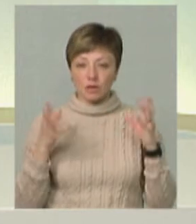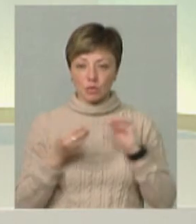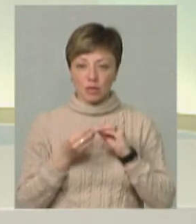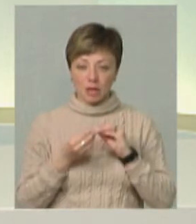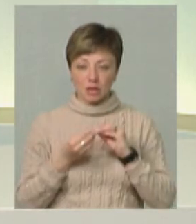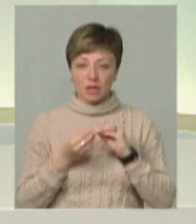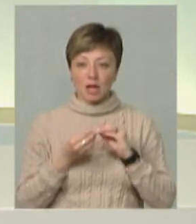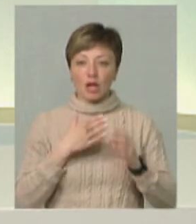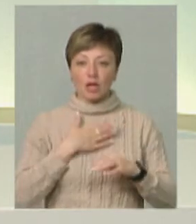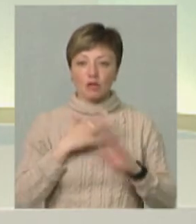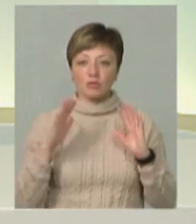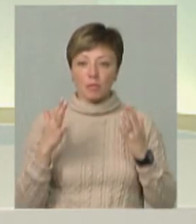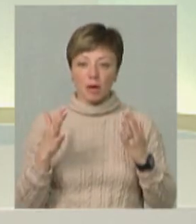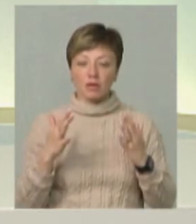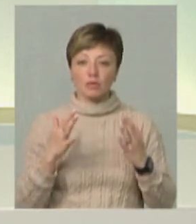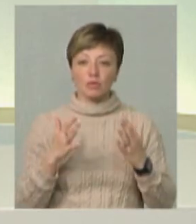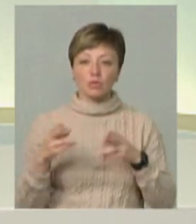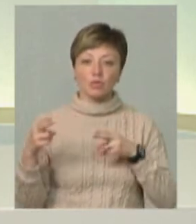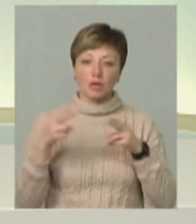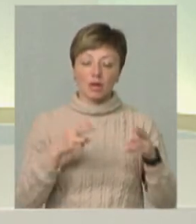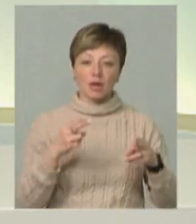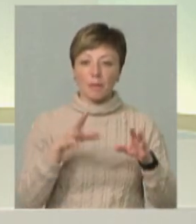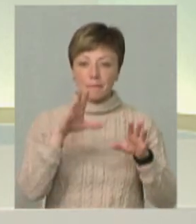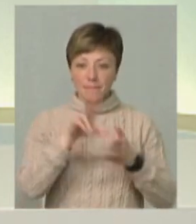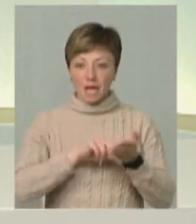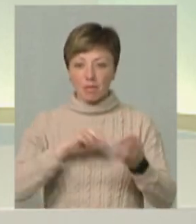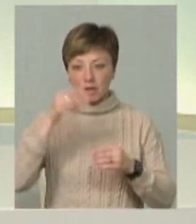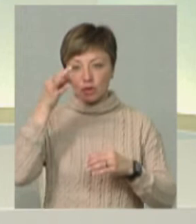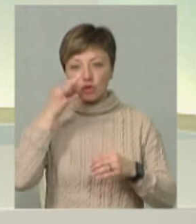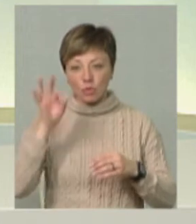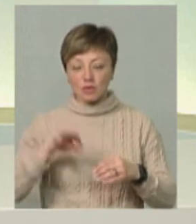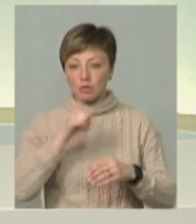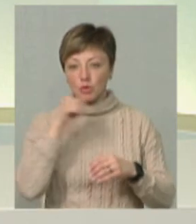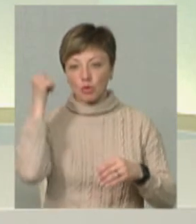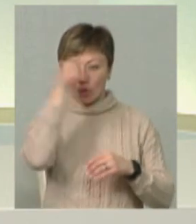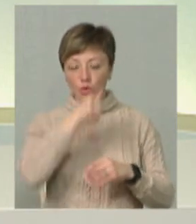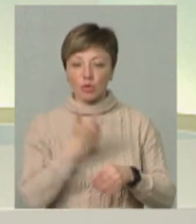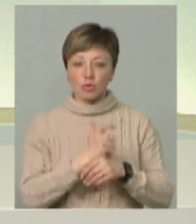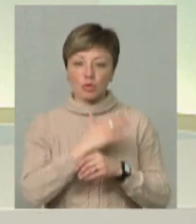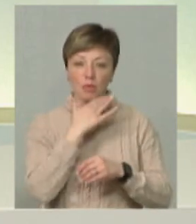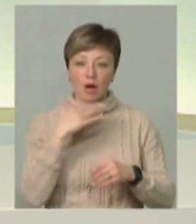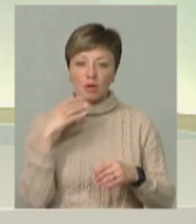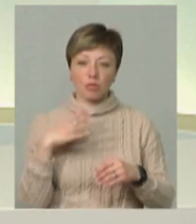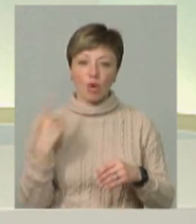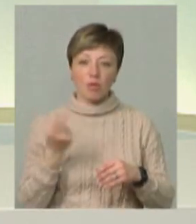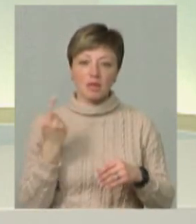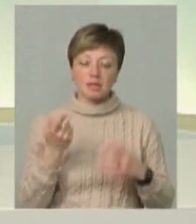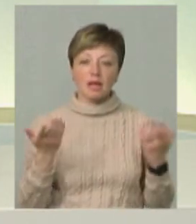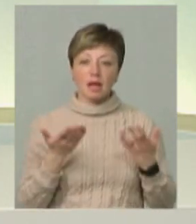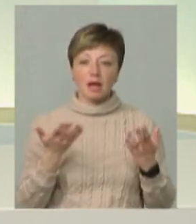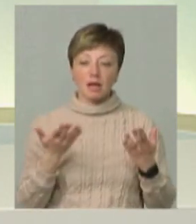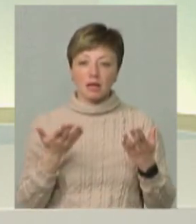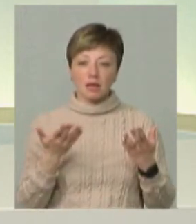інакшому випадку до нас би не їхали переймати цей досвід. До речі, минулого року в нас дуже багато було областей, які